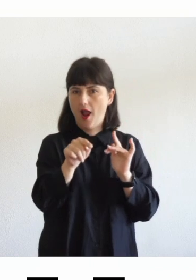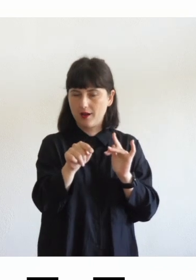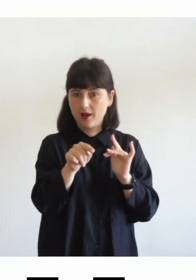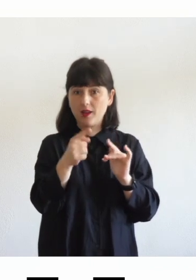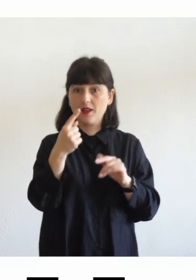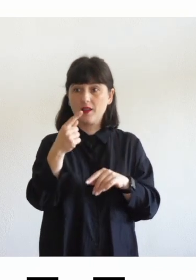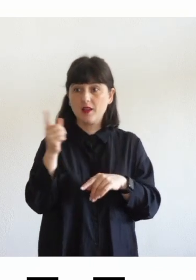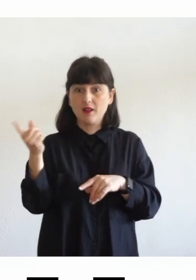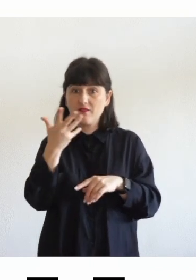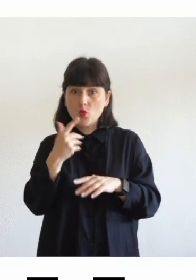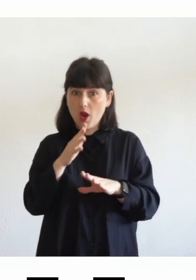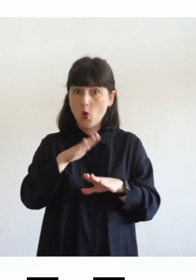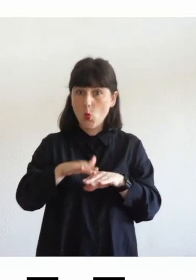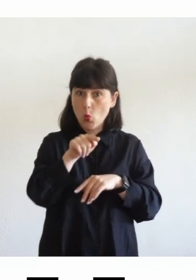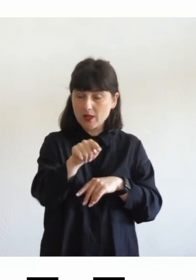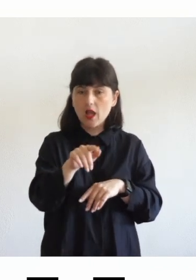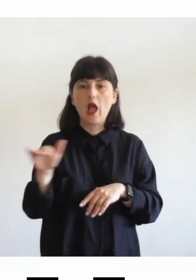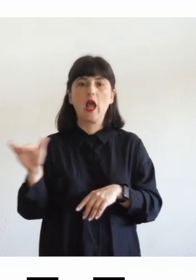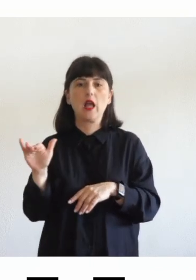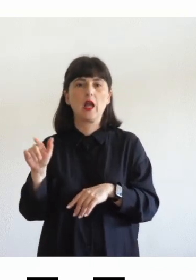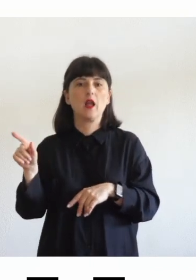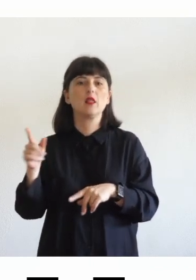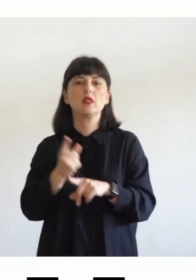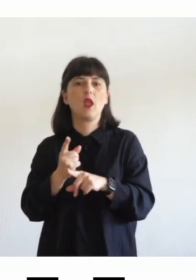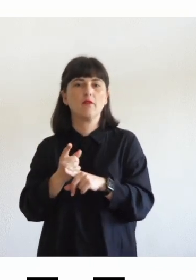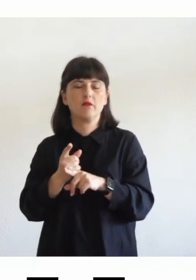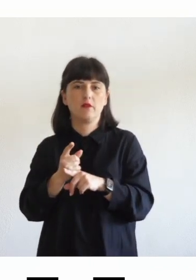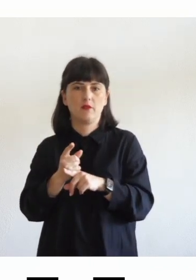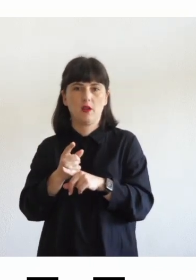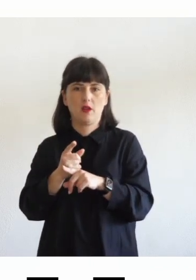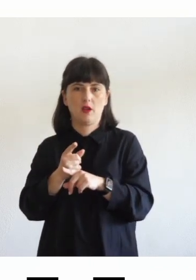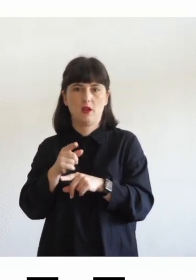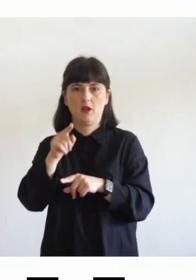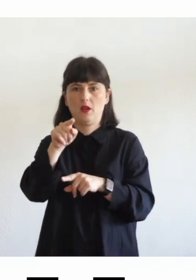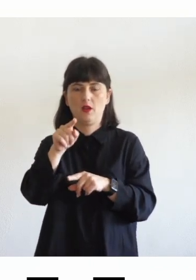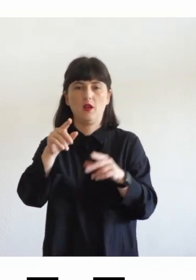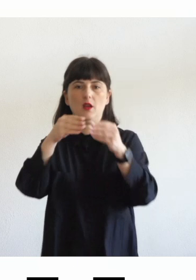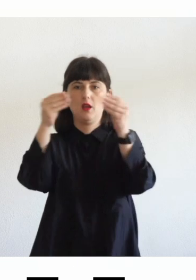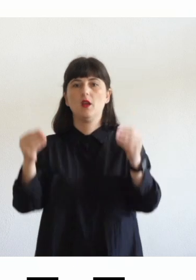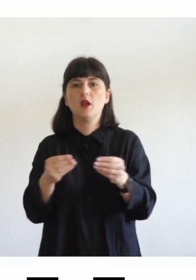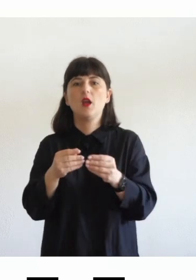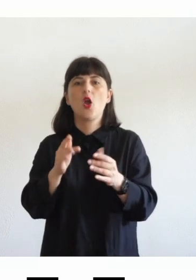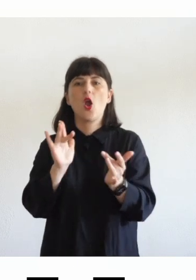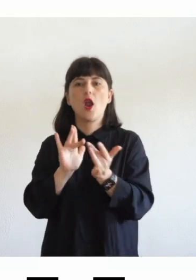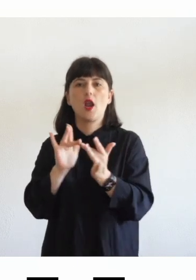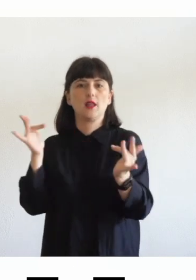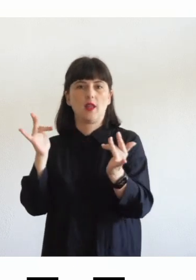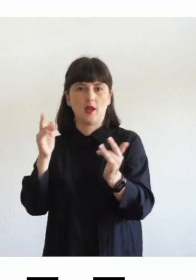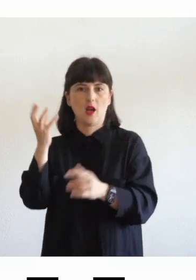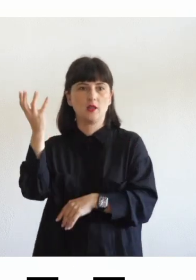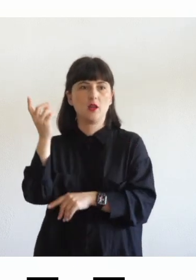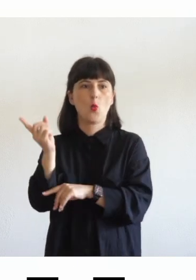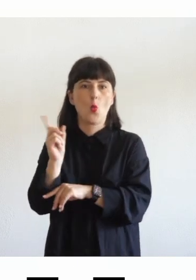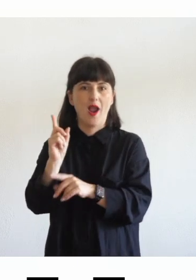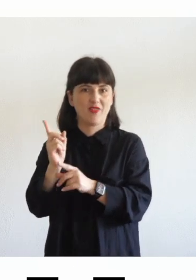essere i ragazzi hanno bisogno di essere collegati con la wifi cosa che a scuola questo non è possibile